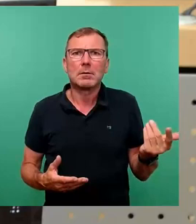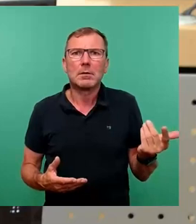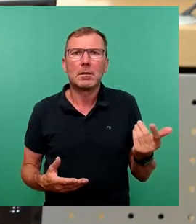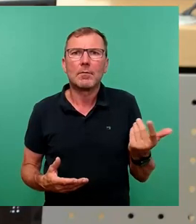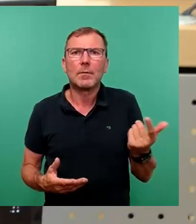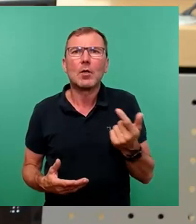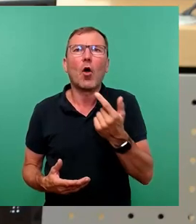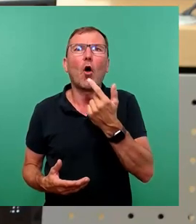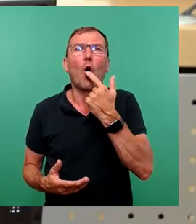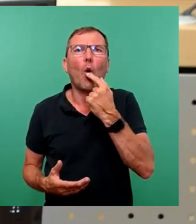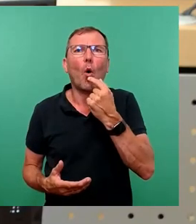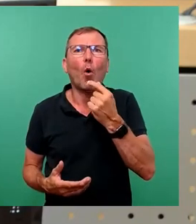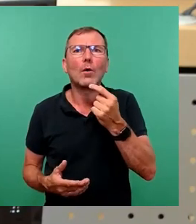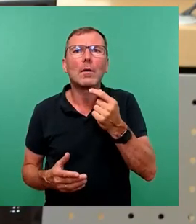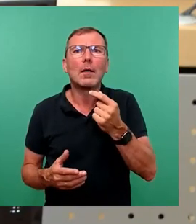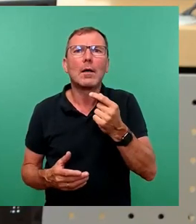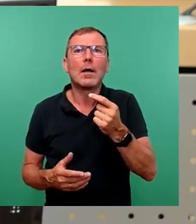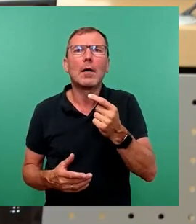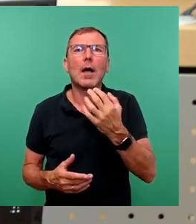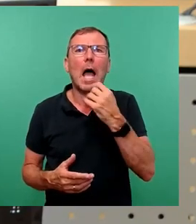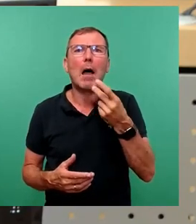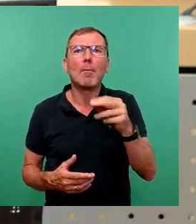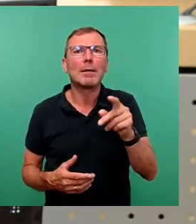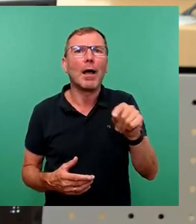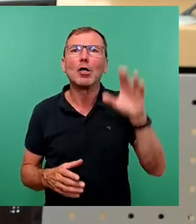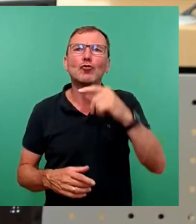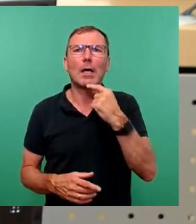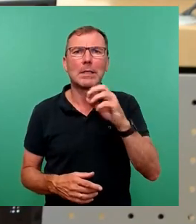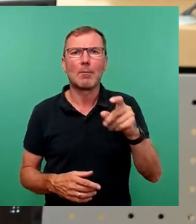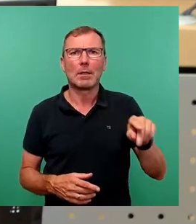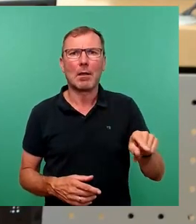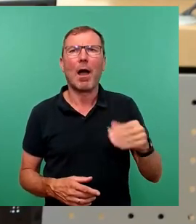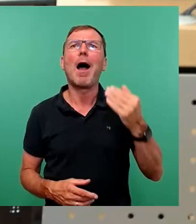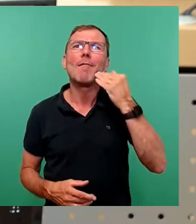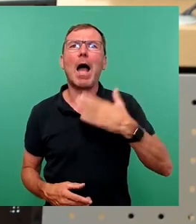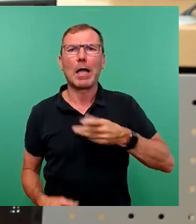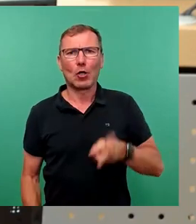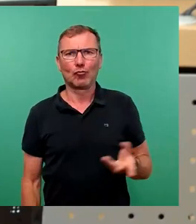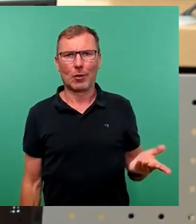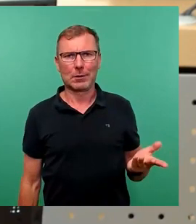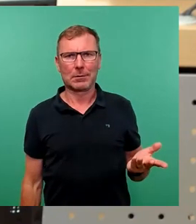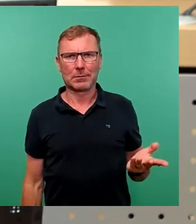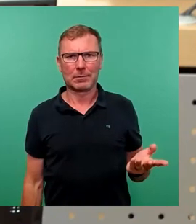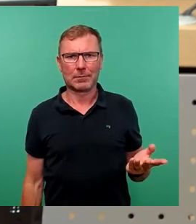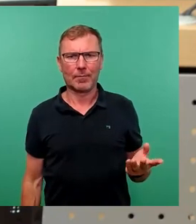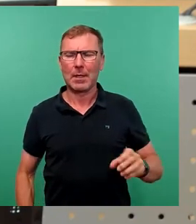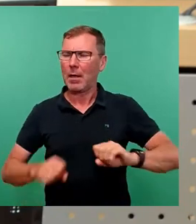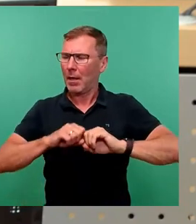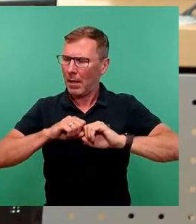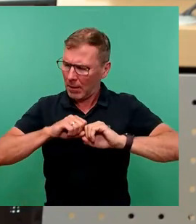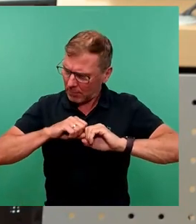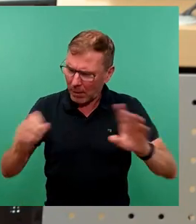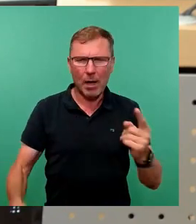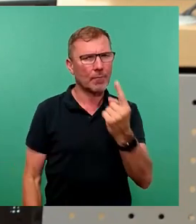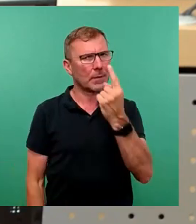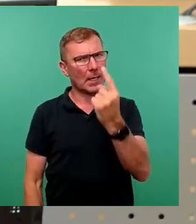Peterspielchen gibt, wer denn eigentlich an dieser Haushaltssperre schultert. Klar ist eins, es fehlt in